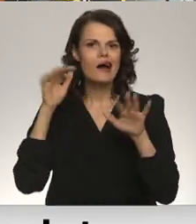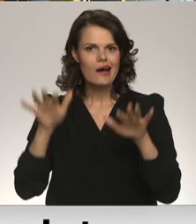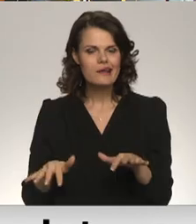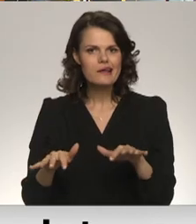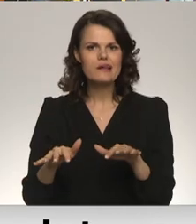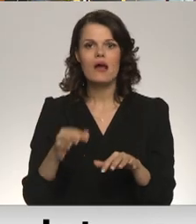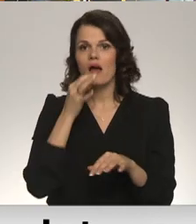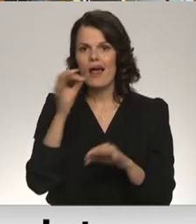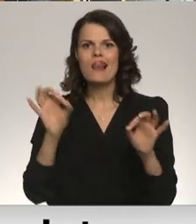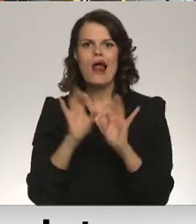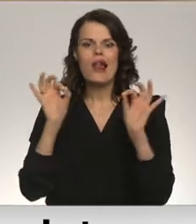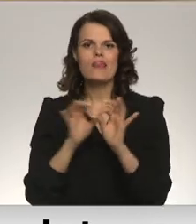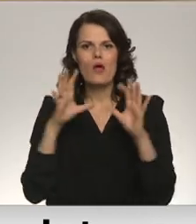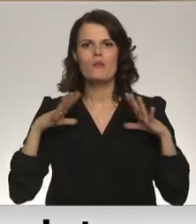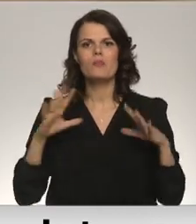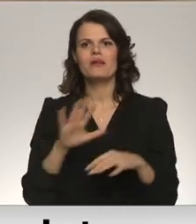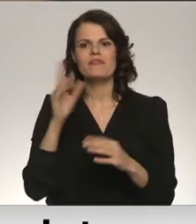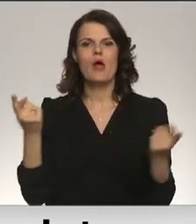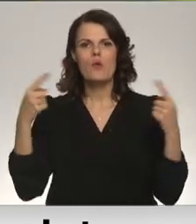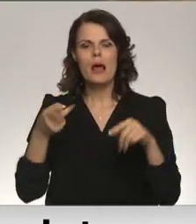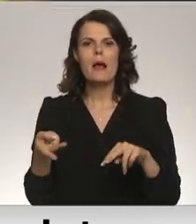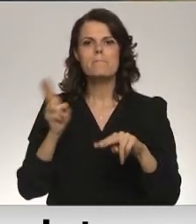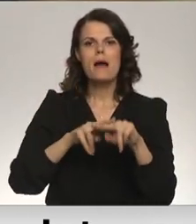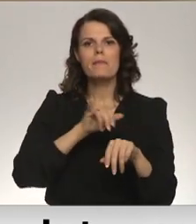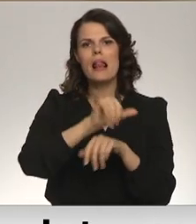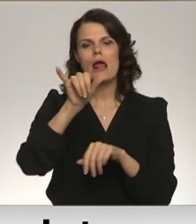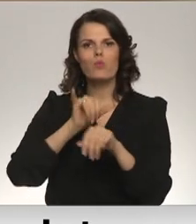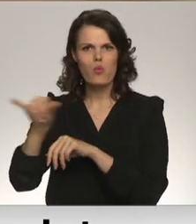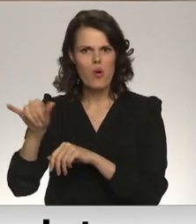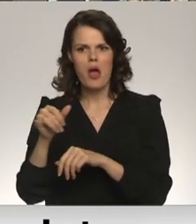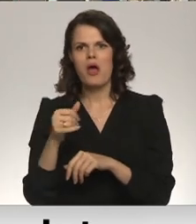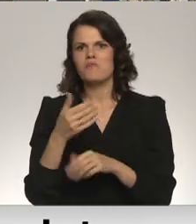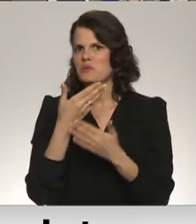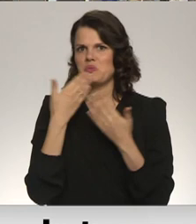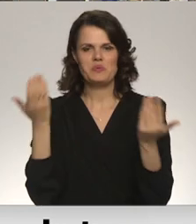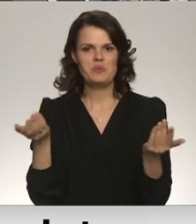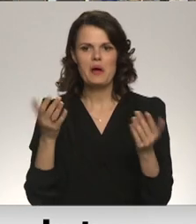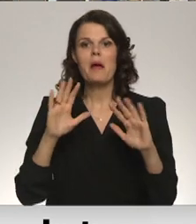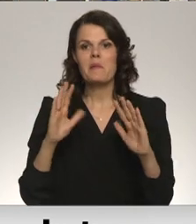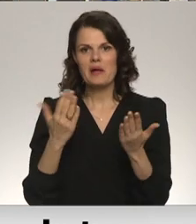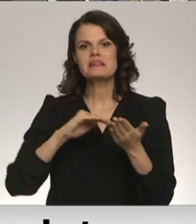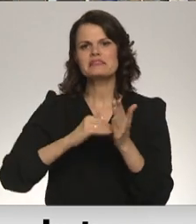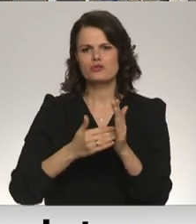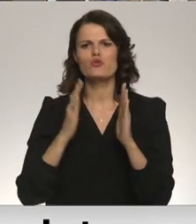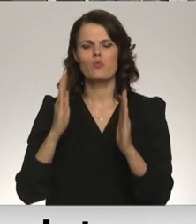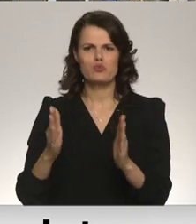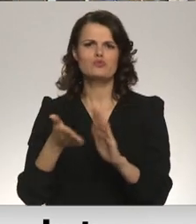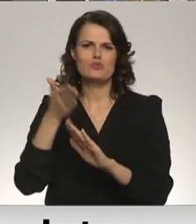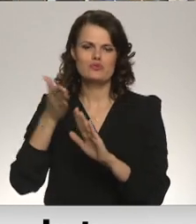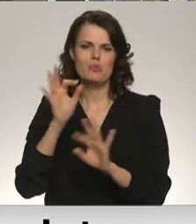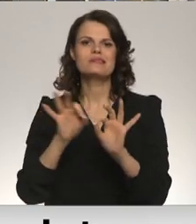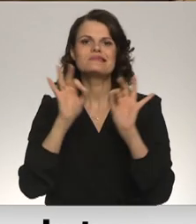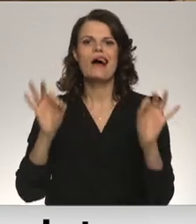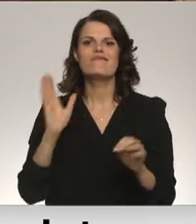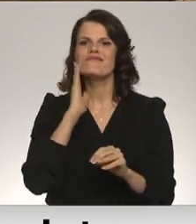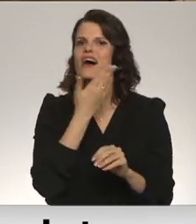lieldienu brīvdienu laikā papildus lidojumu uz atpūtnieku iecienītākajiem galvmērķiem nav klānota, bet situācija mainīsies sākoties vasaras